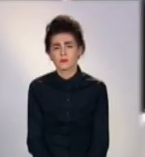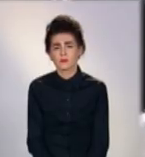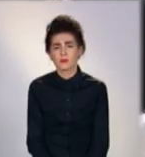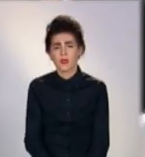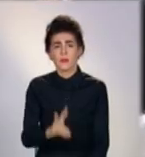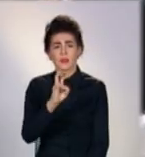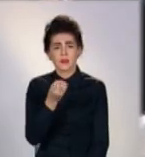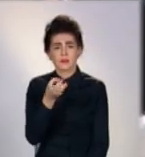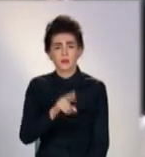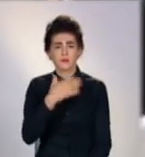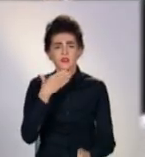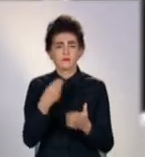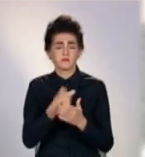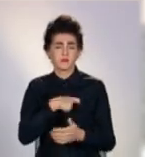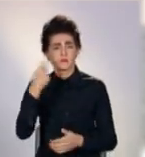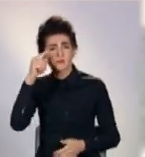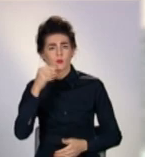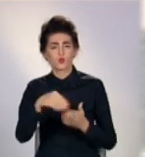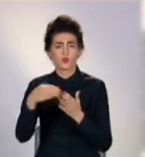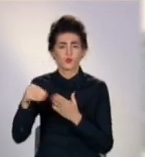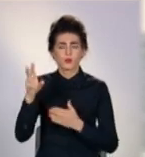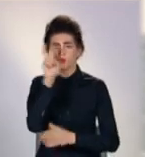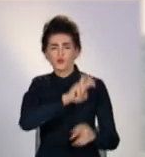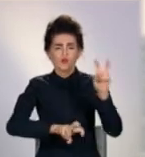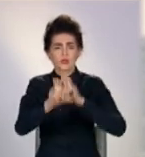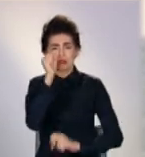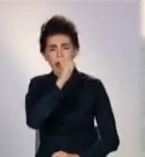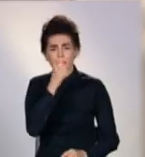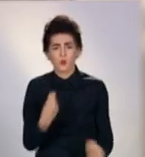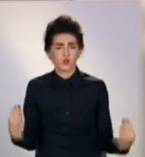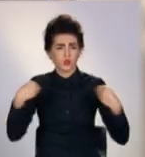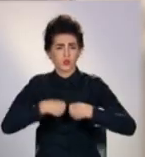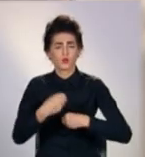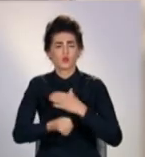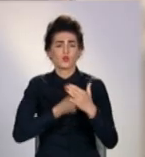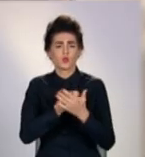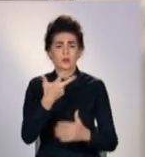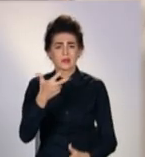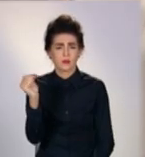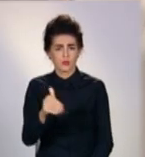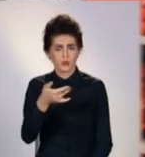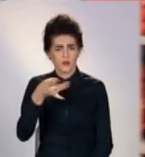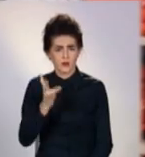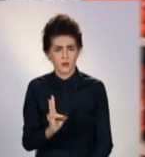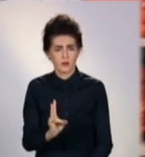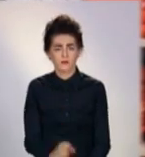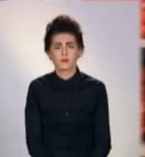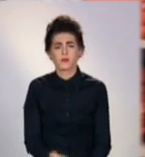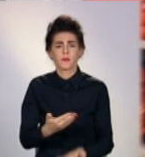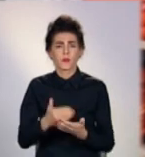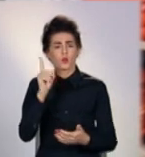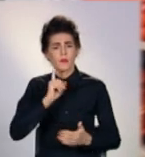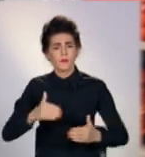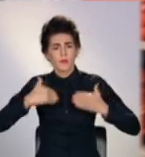Анастасія влаштувала собі шопінг, шукає зимову куртку в межах трьох тисяч гривень. Подлініє,